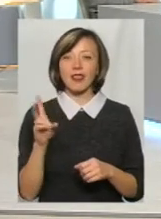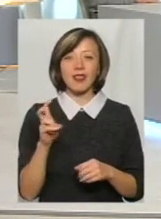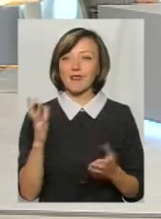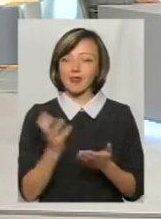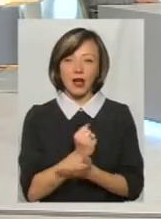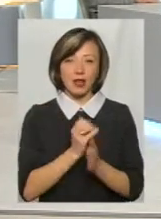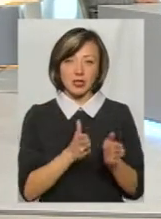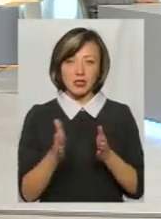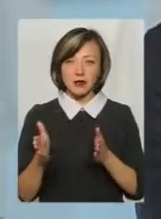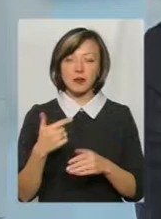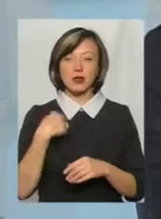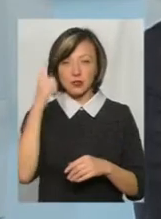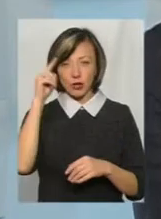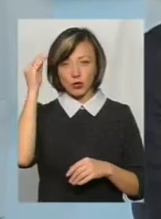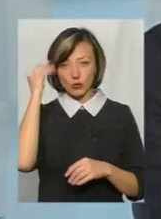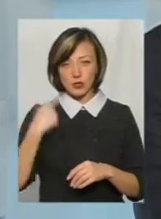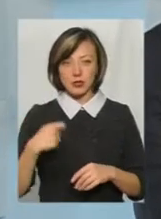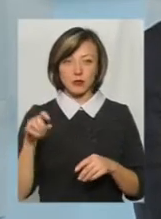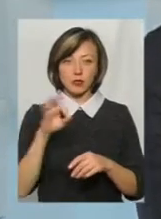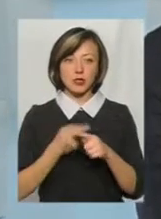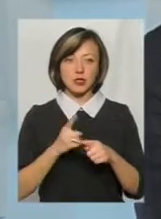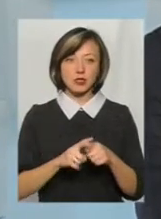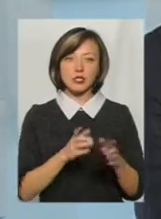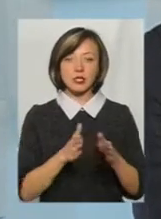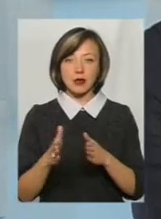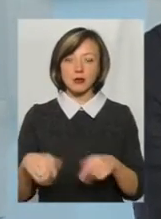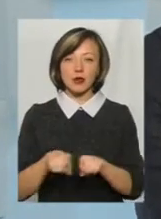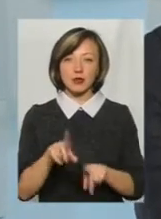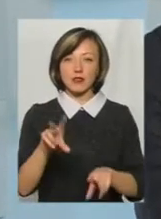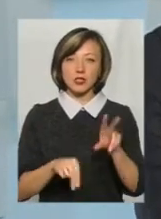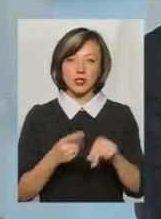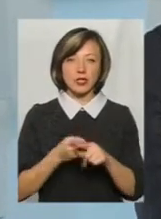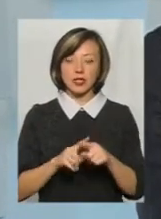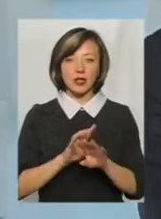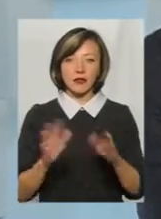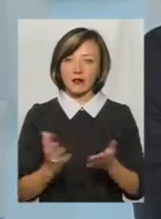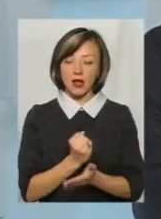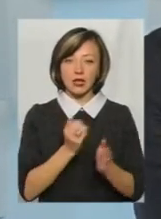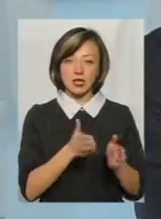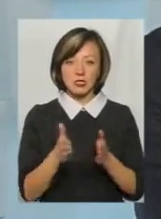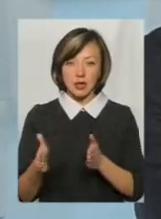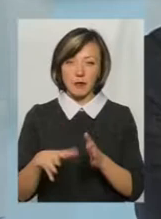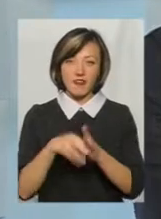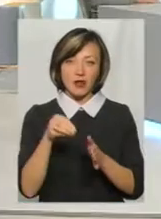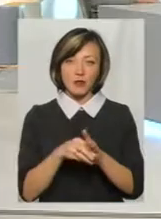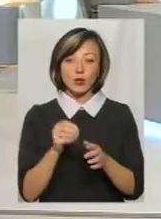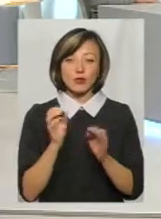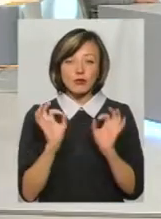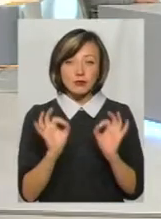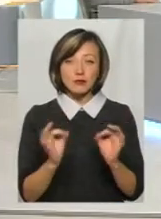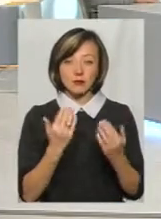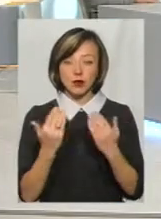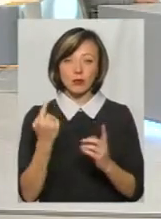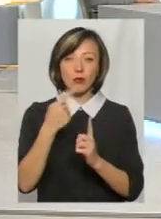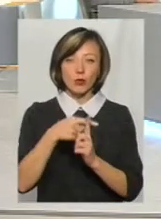І я знаю думку президента щодо цієї системи. Він також вважає, що це невдала система. Тому це тонкий підхід. Плюс